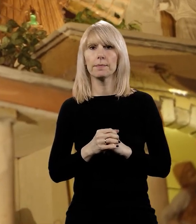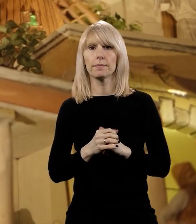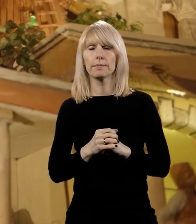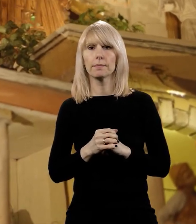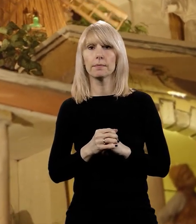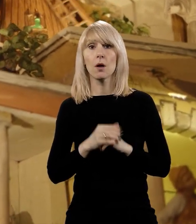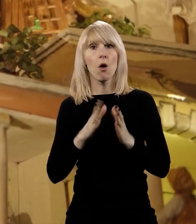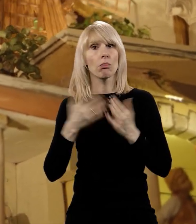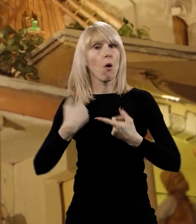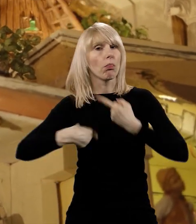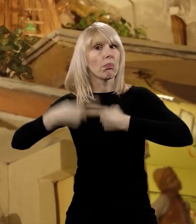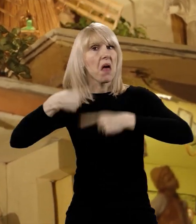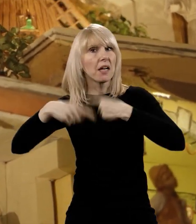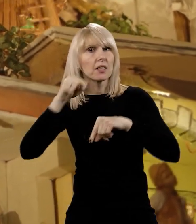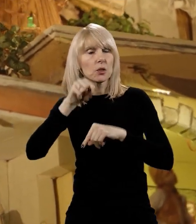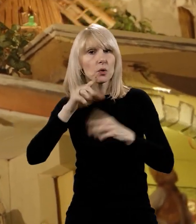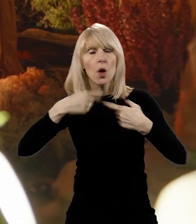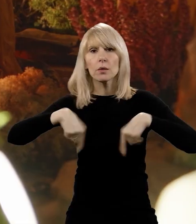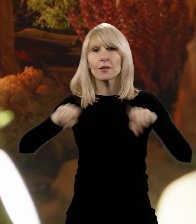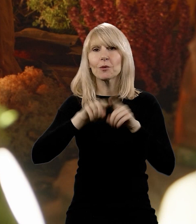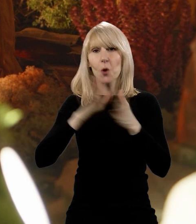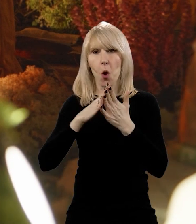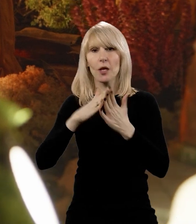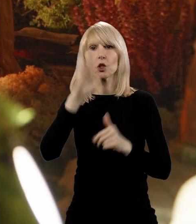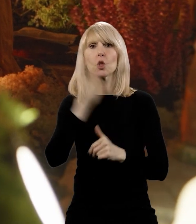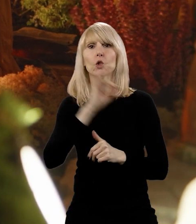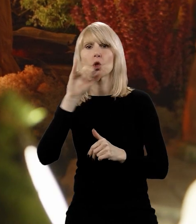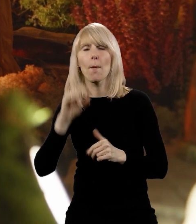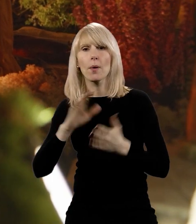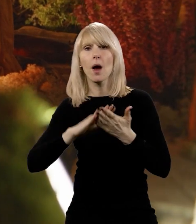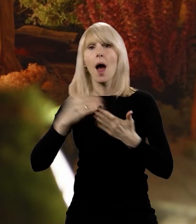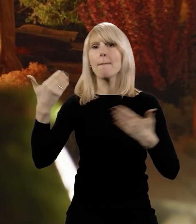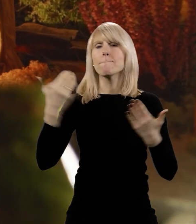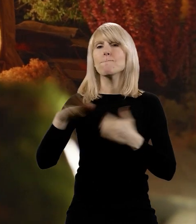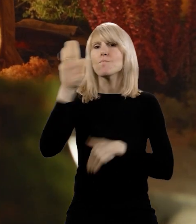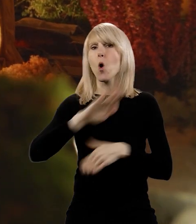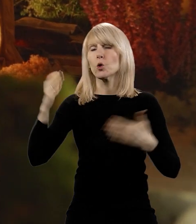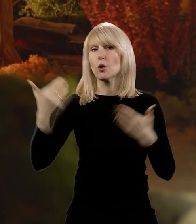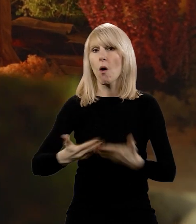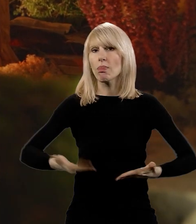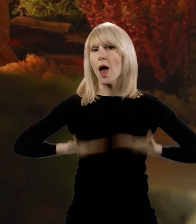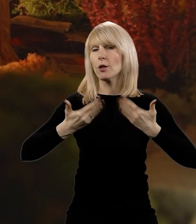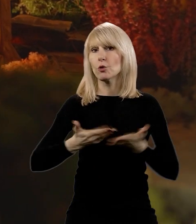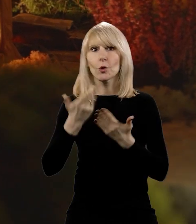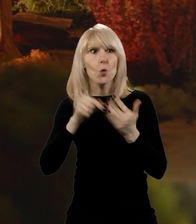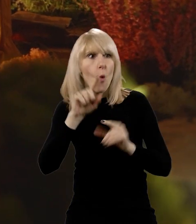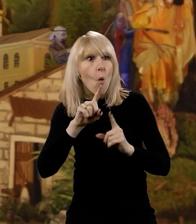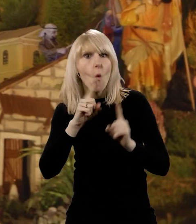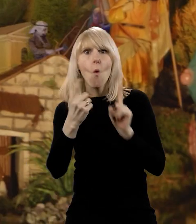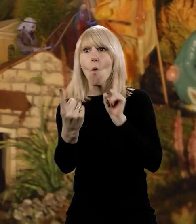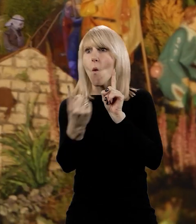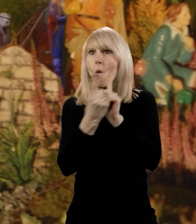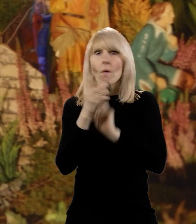Tradycją zespołu klasztornego jest szopka bożonarodzeniowa. Mieszkańcy co roku przychodzą podziwiać jej piękno. Co ciekawe,